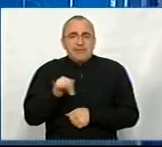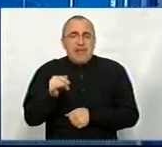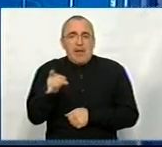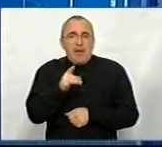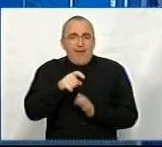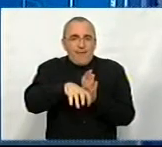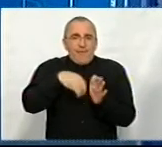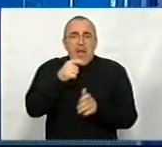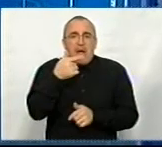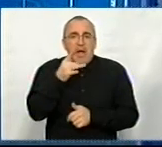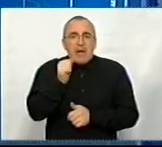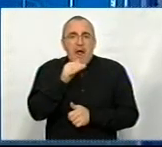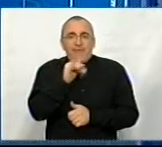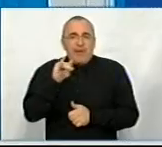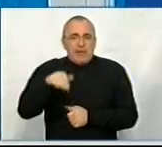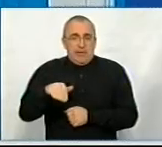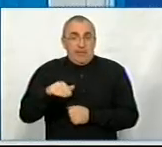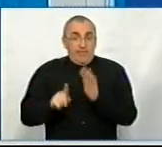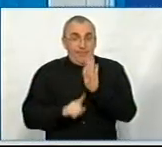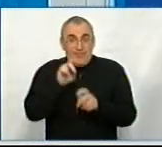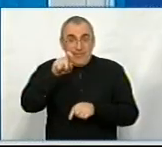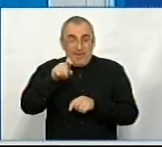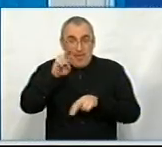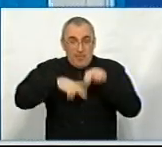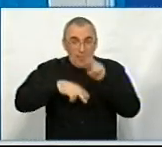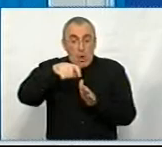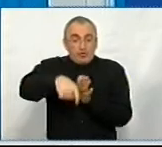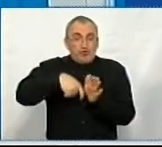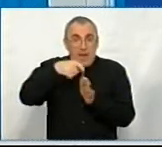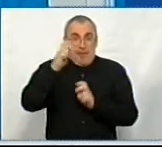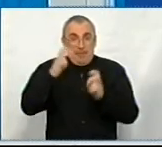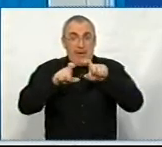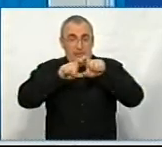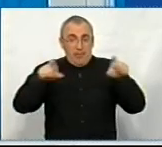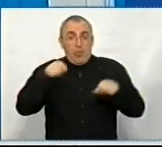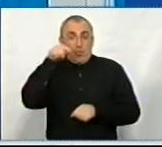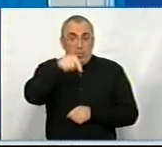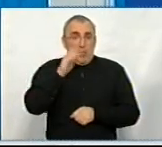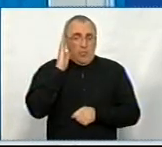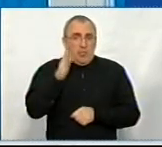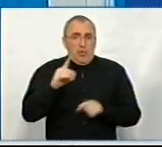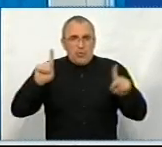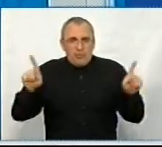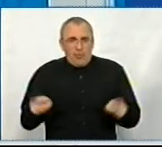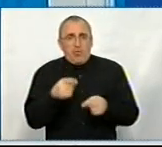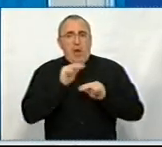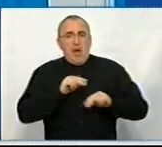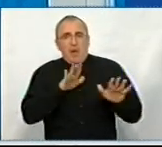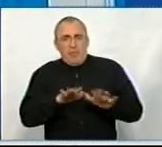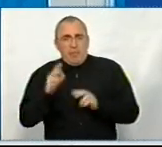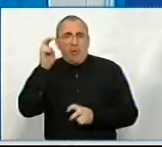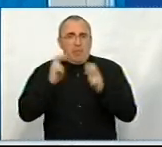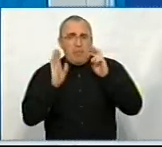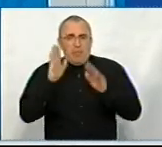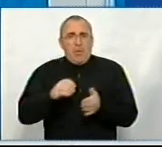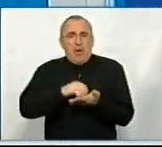видобутку графіту. От як почнуть будувати шахту і підприємства, туди будуть створені робочі місця. Підприємство